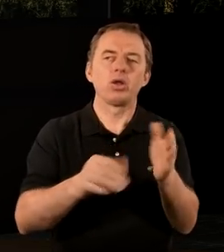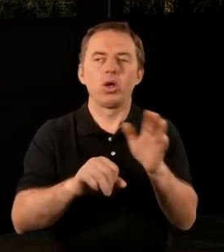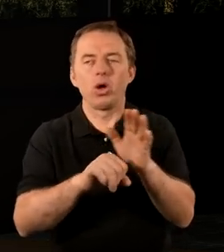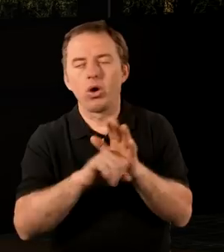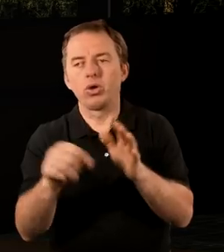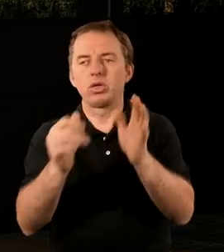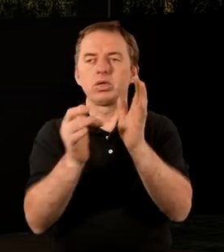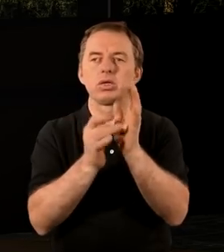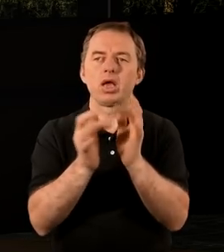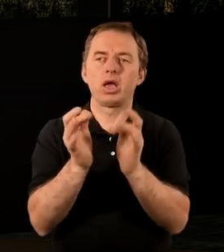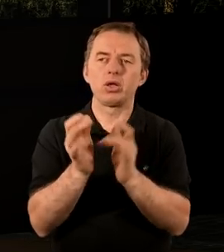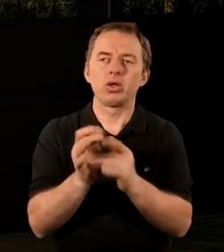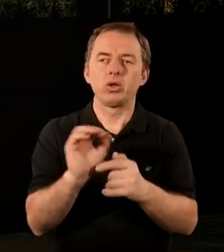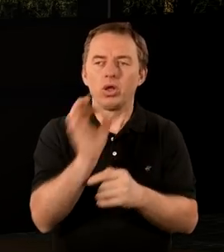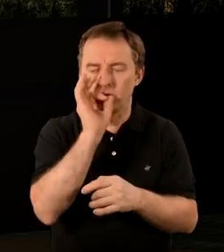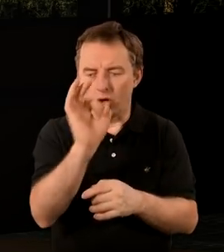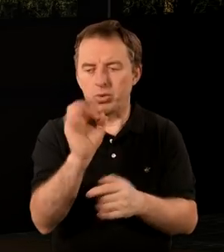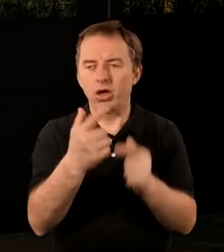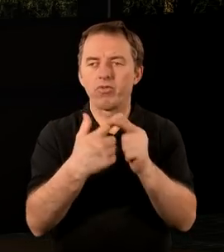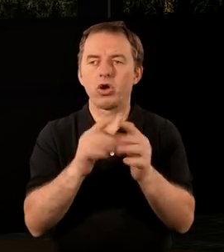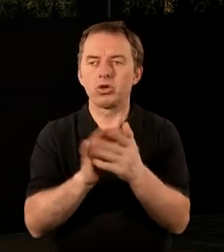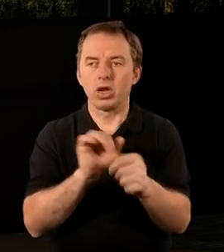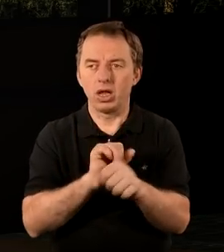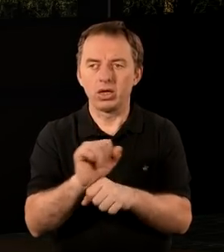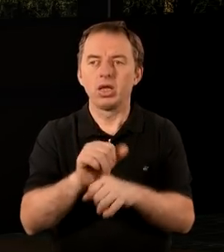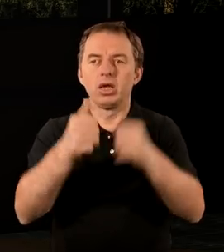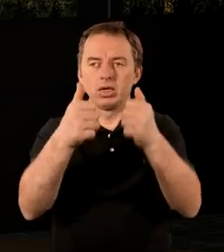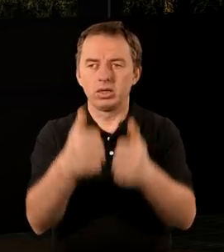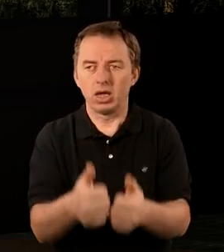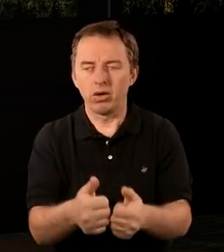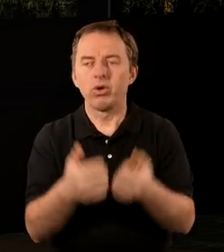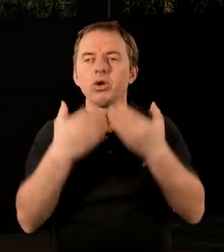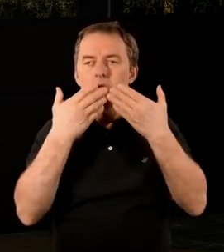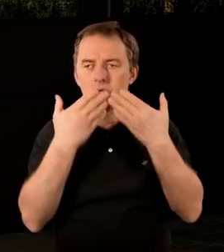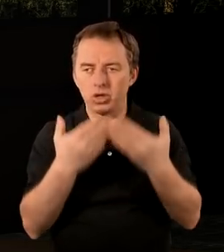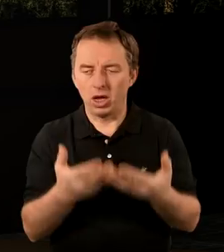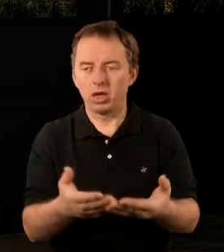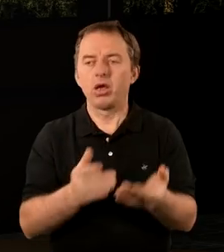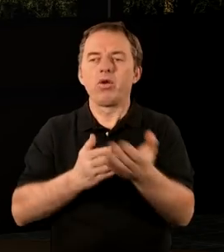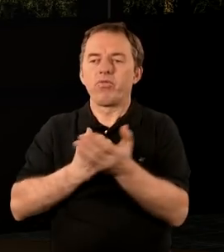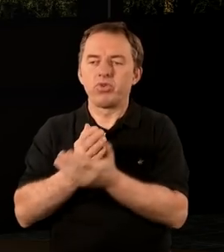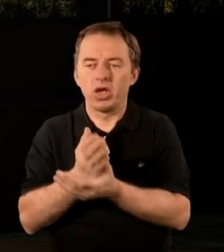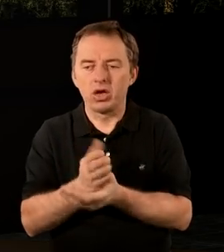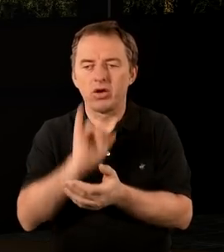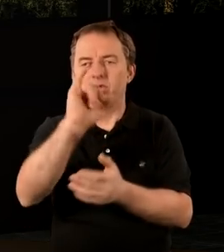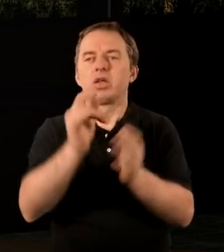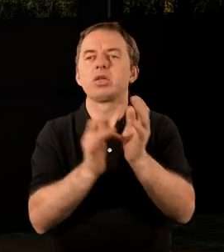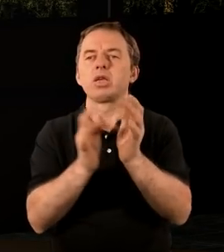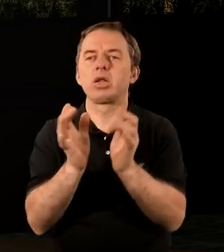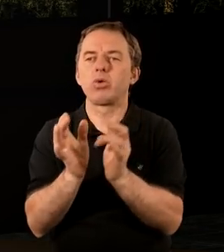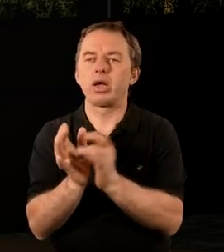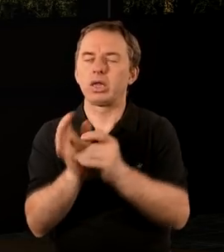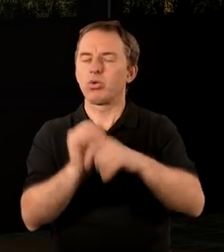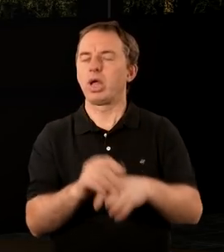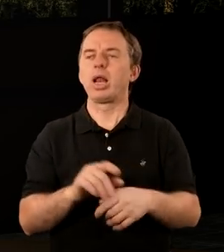Jezusa Chrystusa, że jeśli coś jest dobrego w tym kościele, to stało się to dzięki wierze w Niego. I dlatego może Jezus